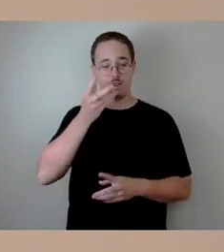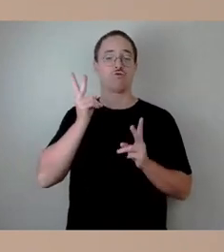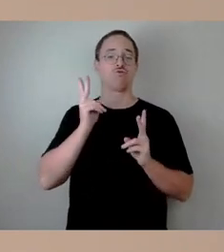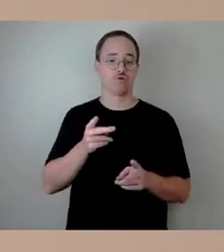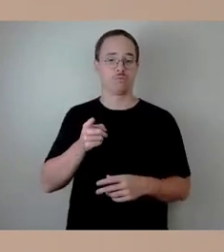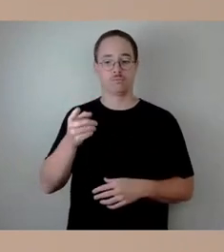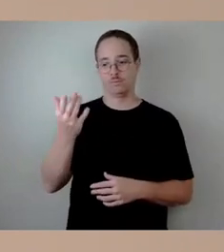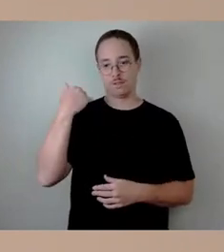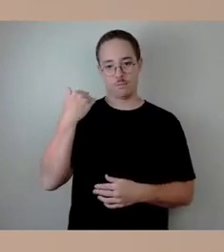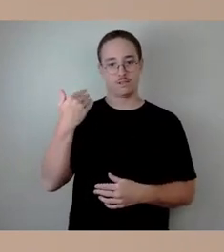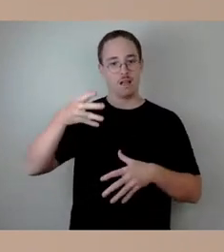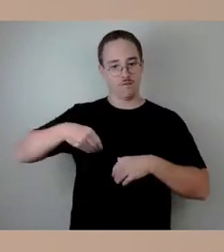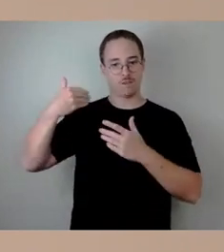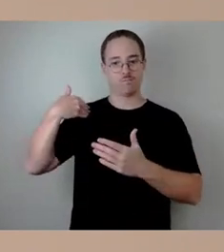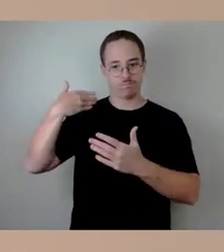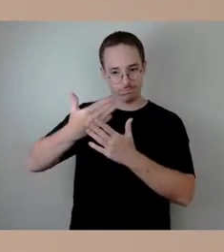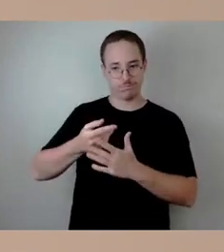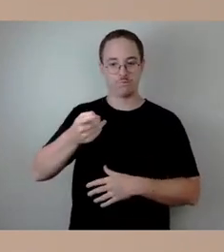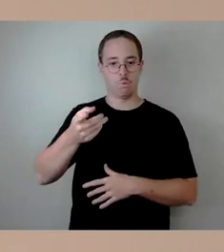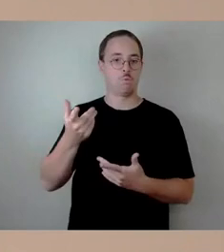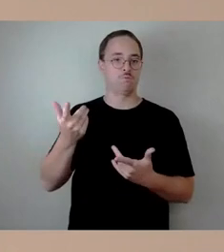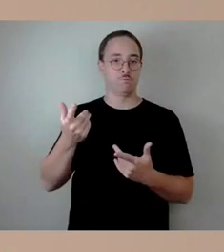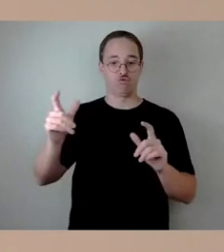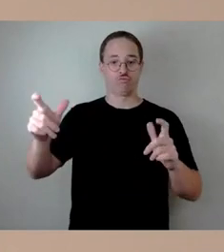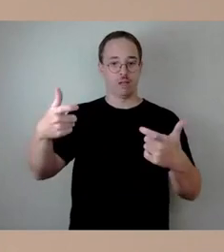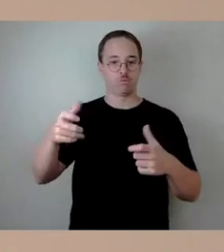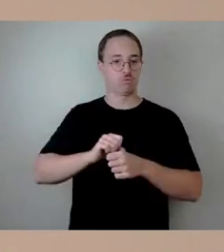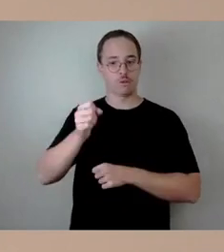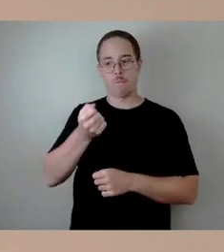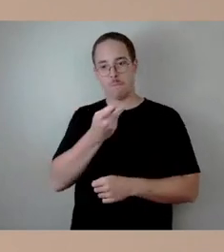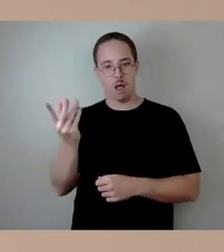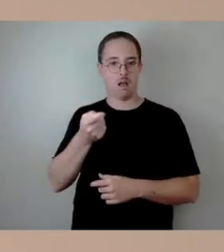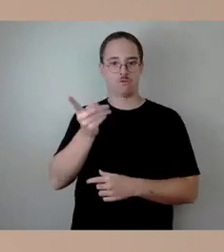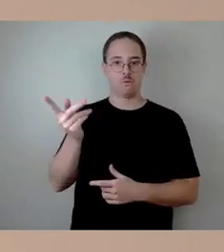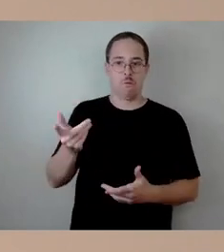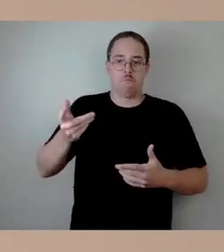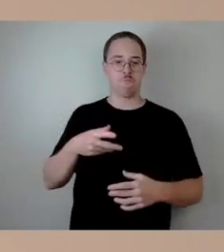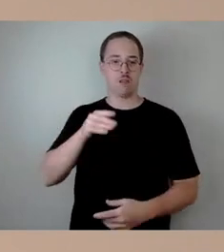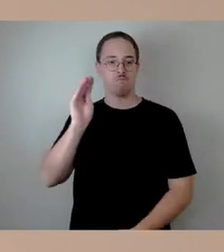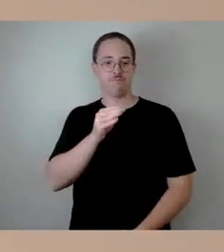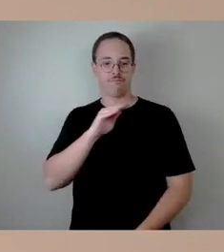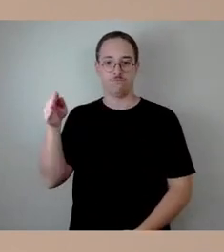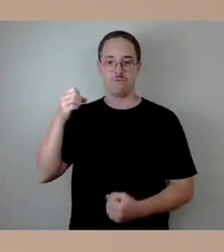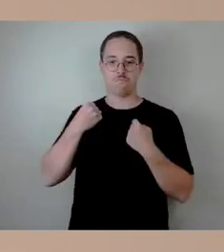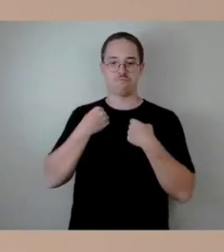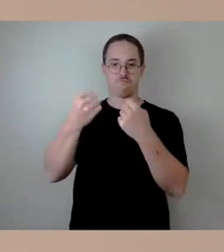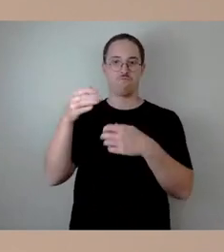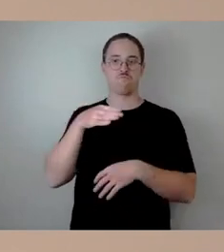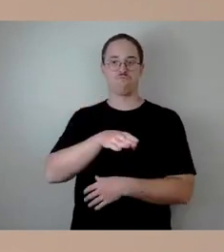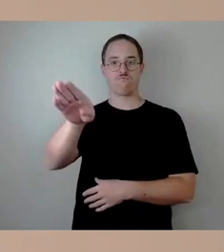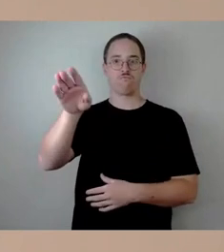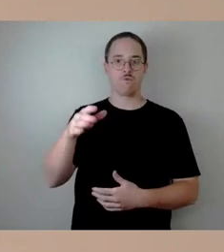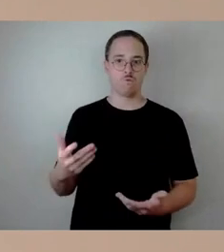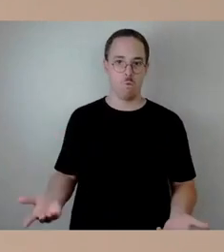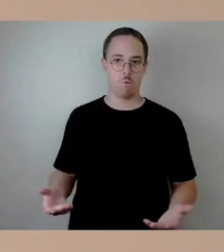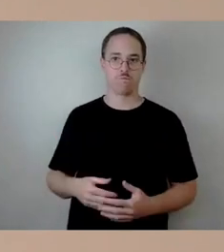Verkehrsteilnehmer trotz Sperrung des Bereichs der Kerstdorfer Straße, in dem Fall zwischen Bühnau-Straße und Wernerstraße, trotz eindeutiger Markierung und Beschuldung missachtet.